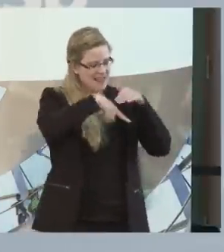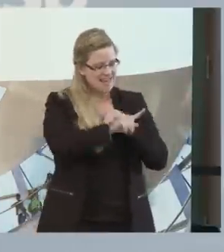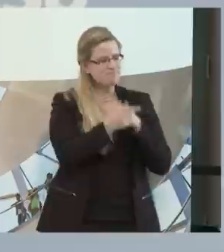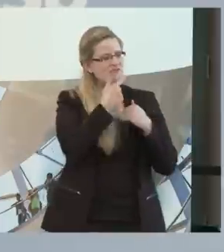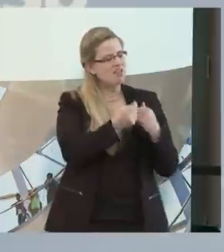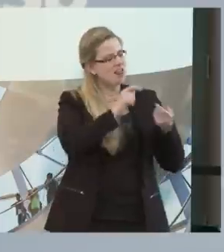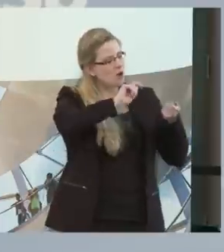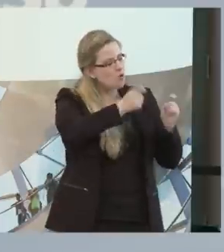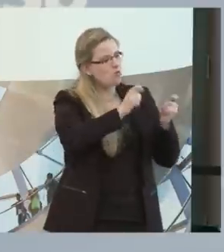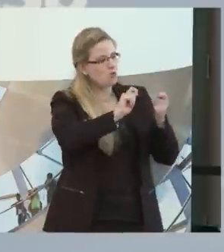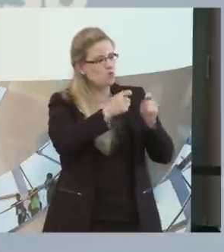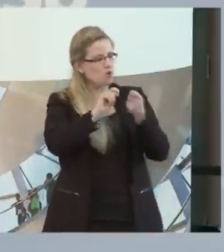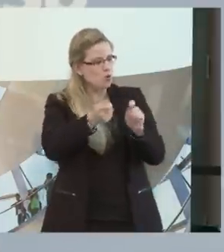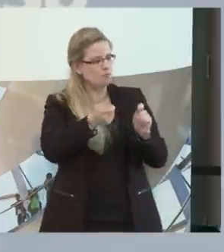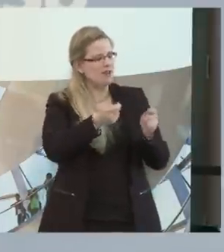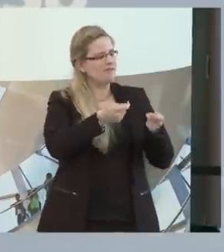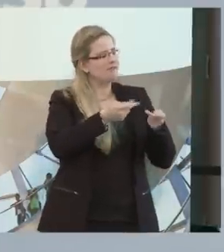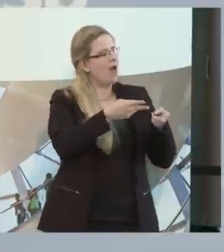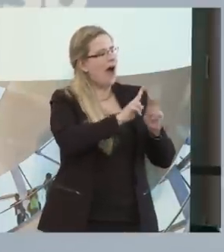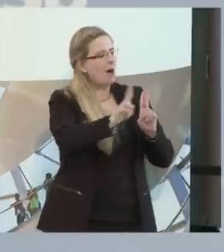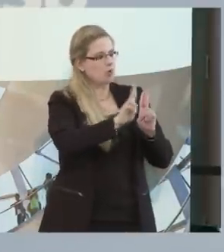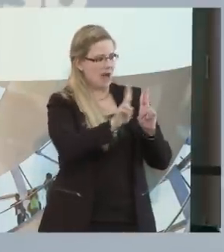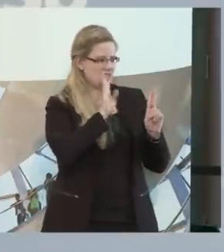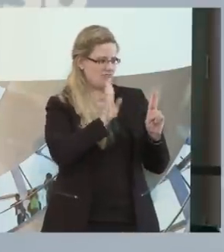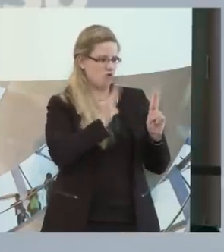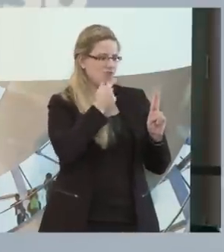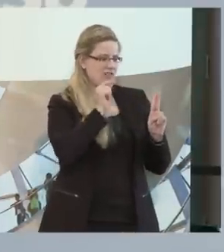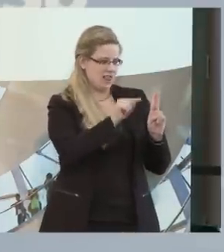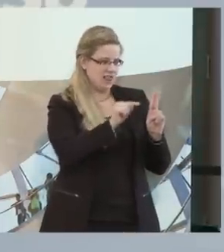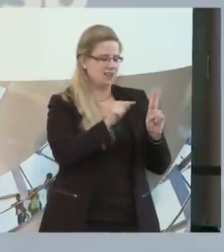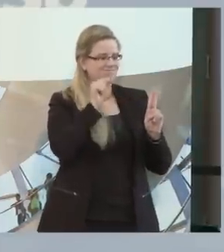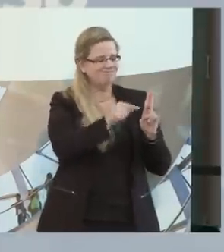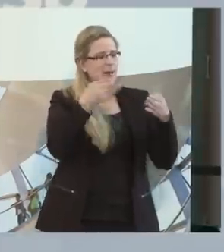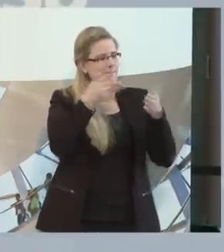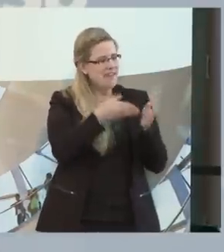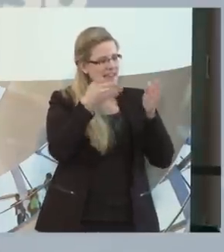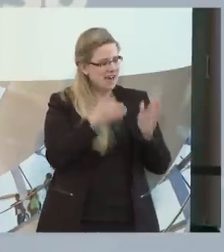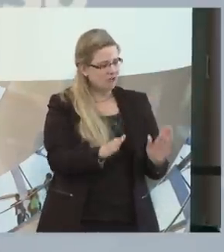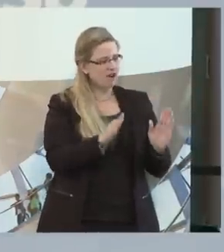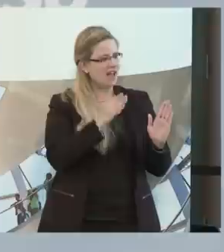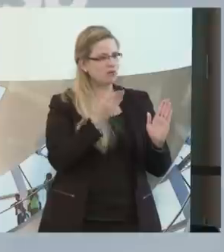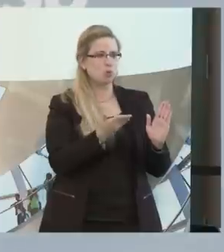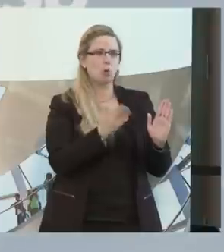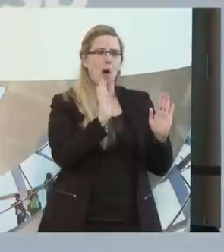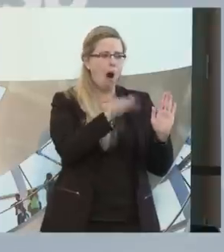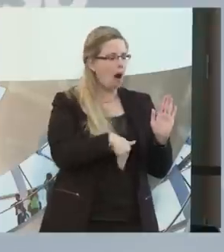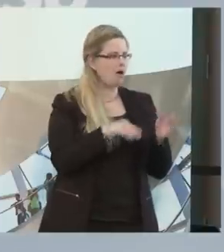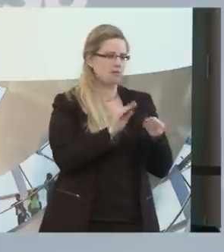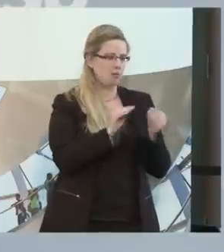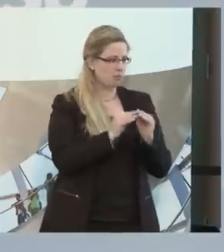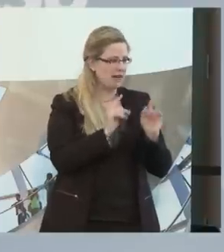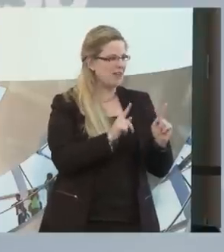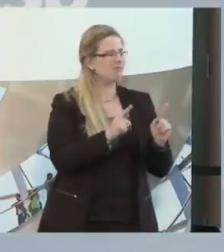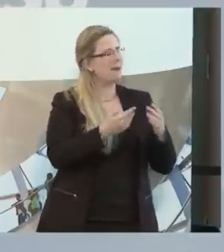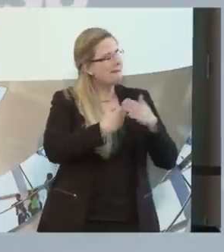wollen zu richtigem ambulanten Wohnen. Und da ist das Barrierefreie eigentlich das wenigste, sondern das, was da eine